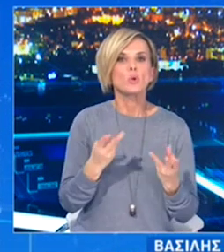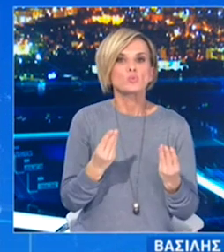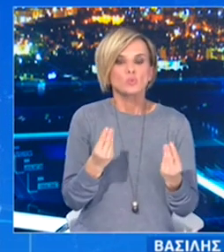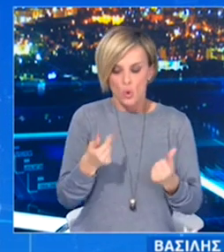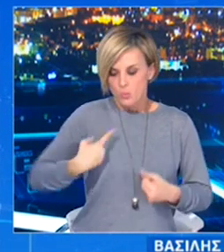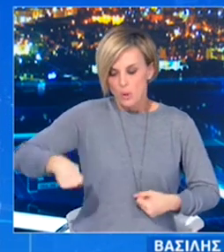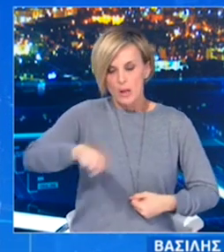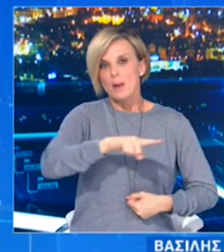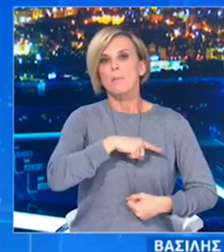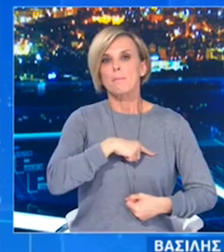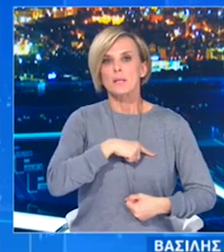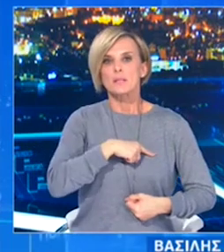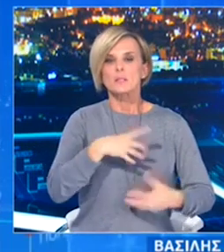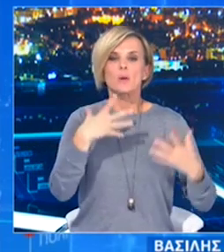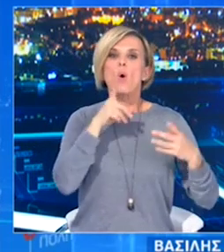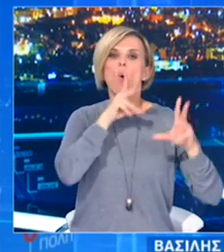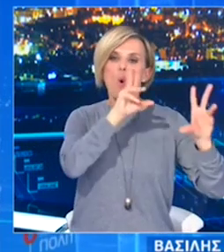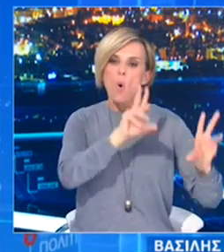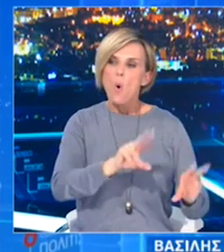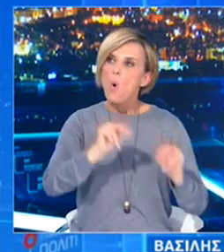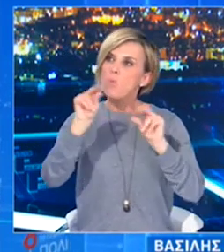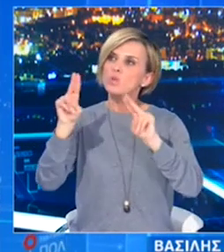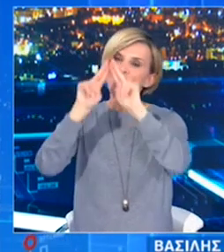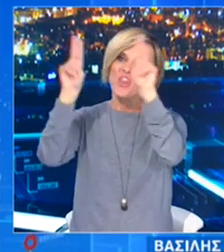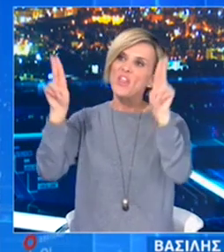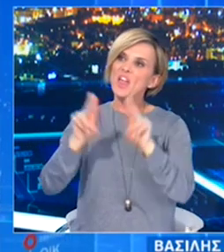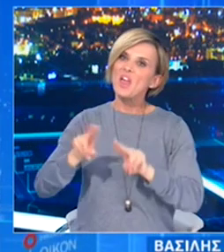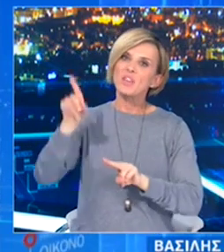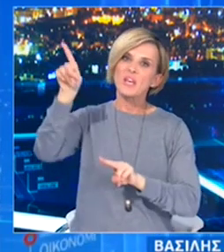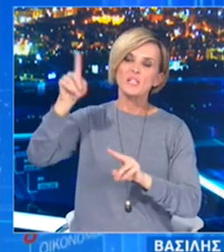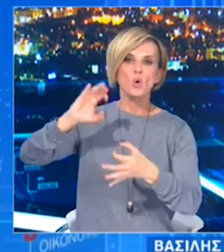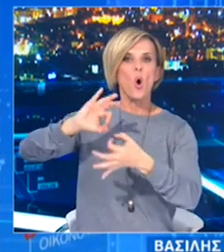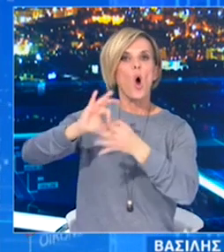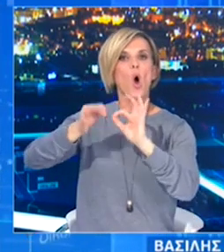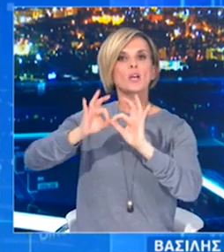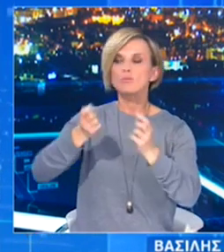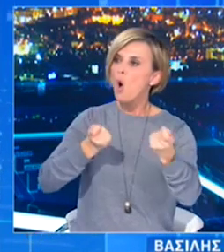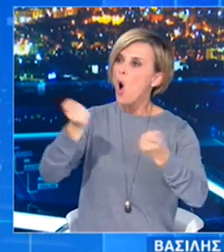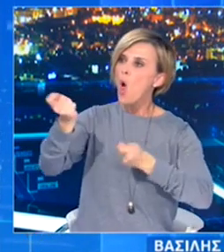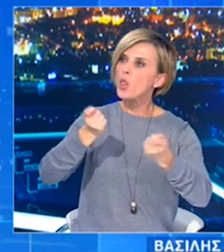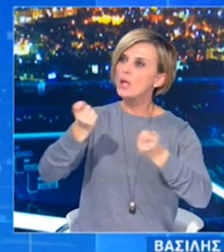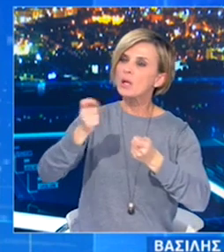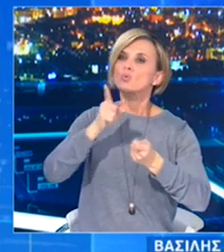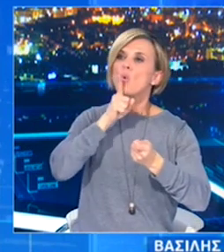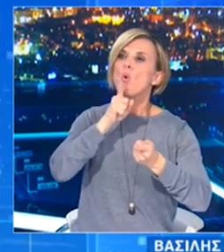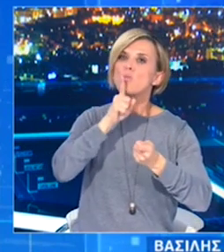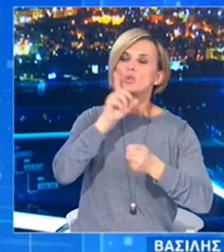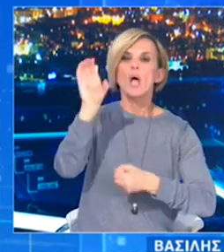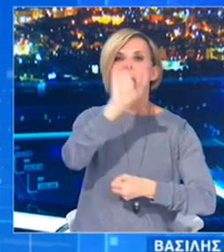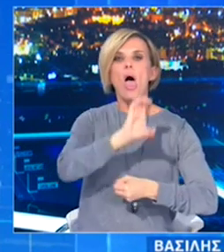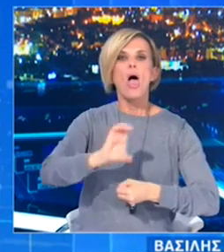βασίζονται σε διεθνή πρότυπα και στις οδηγίες οργανισμών όπως είναι ο Ευρωπαϊκός Οργανισμός